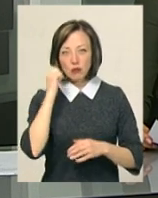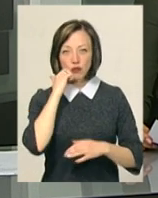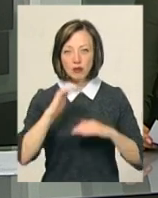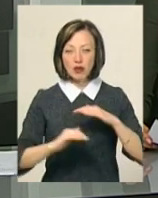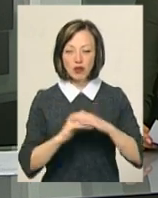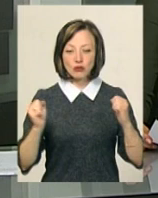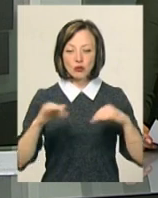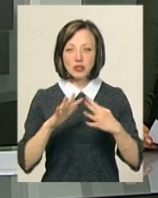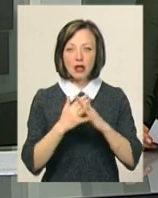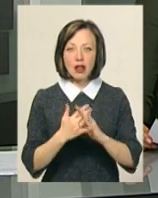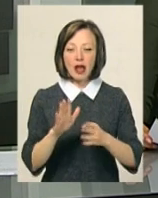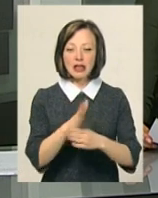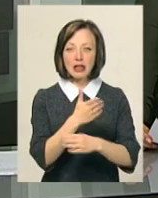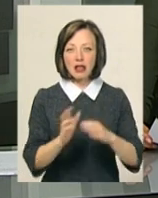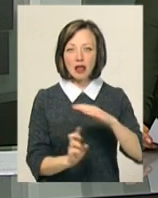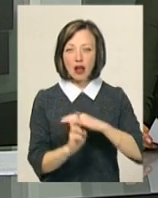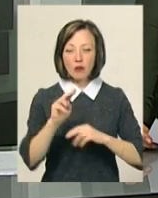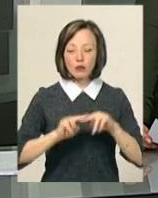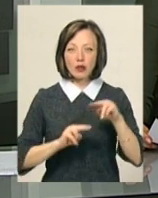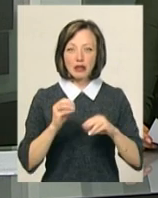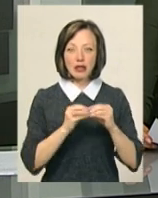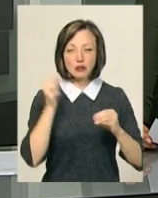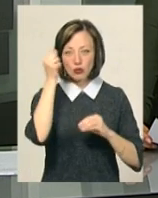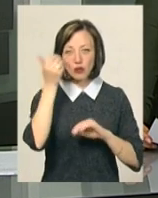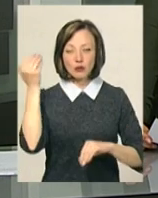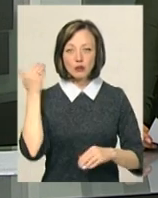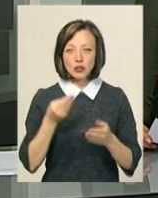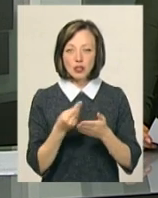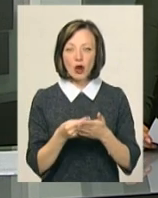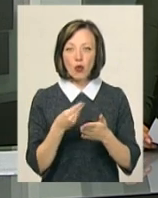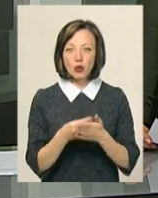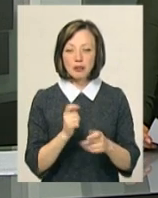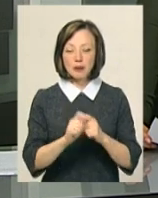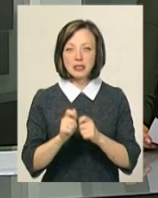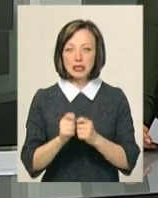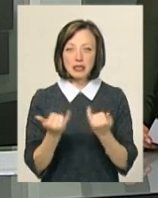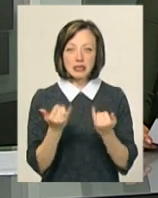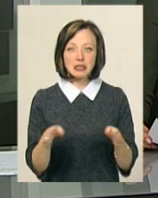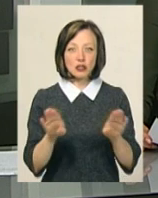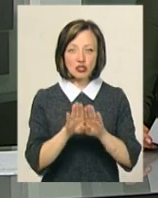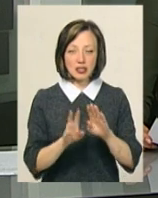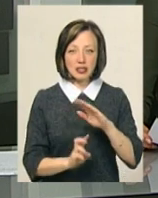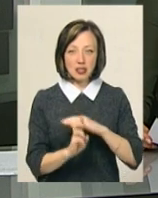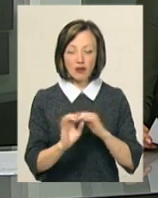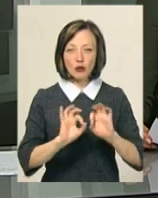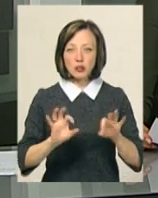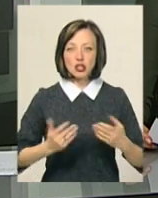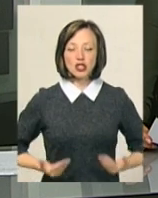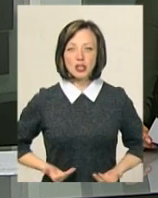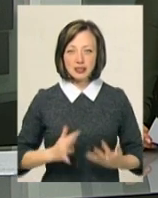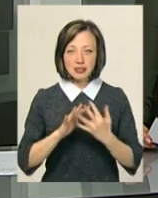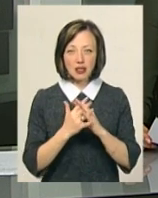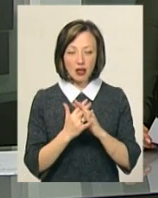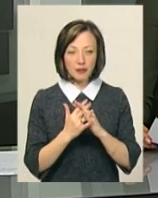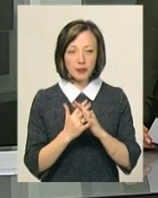сході села ділили храм. Зведене 10 років тому за коштами ценатів і жителів села церква нині зачинено. Як розповідає жителька Букиївки